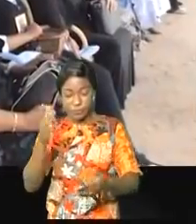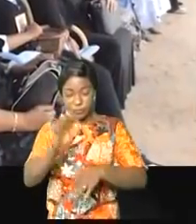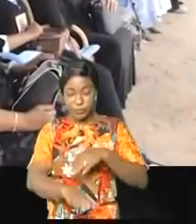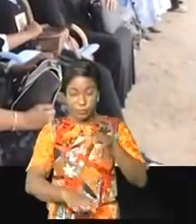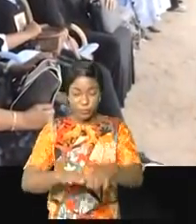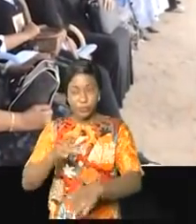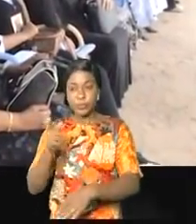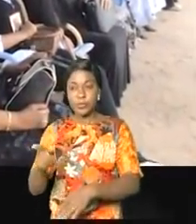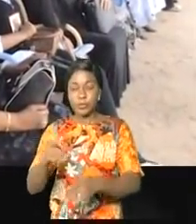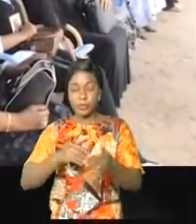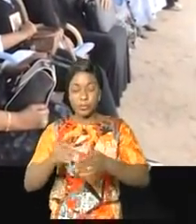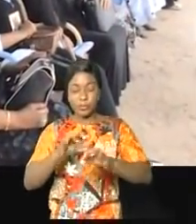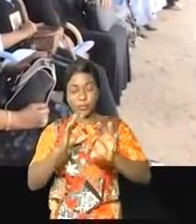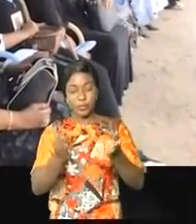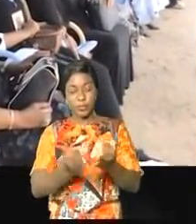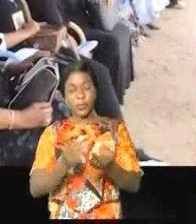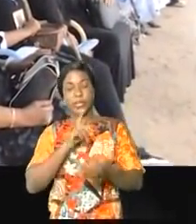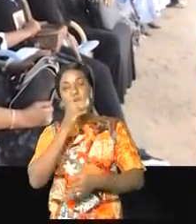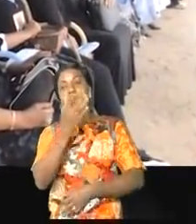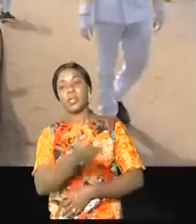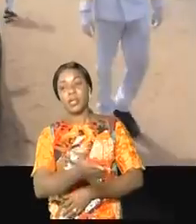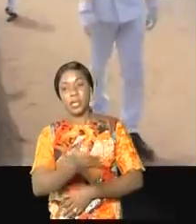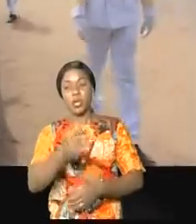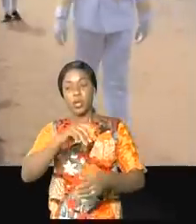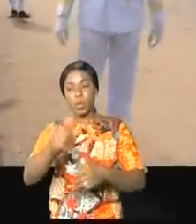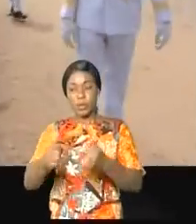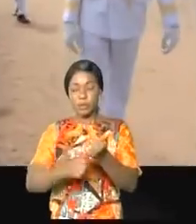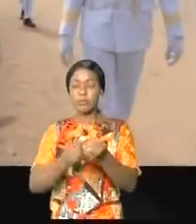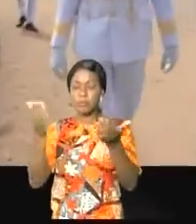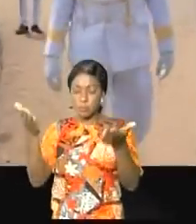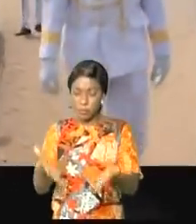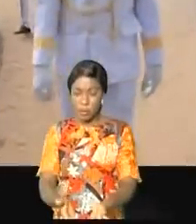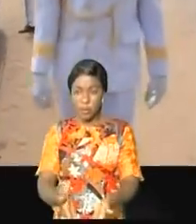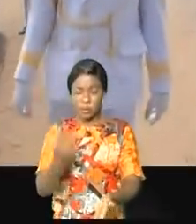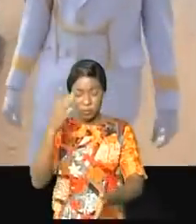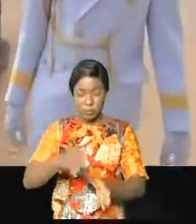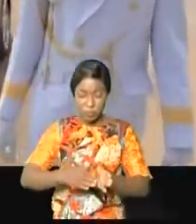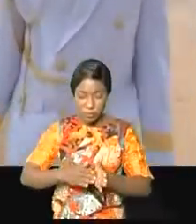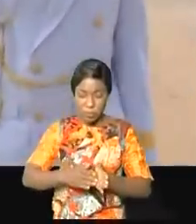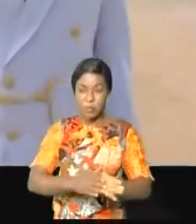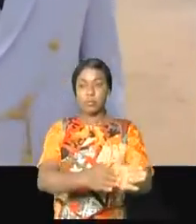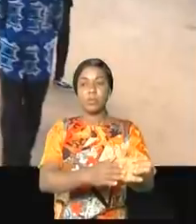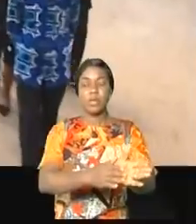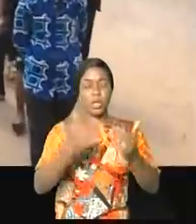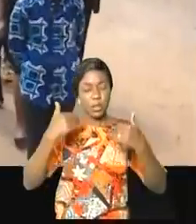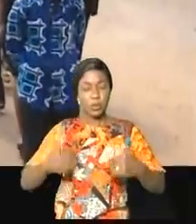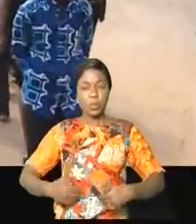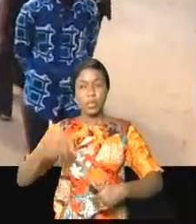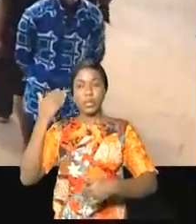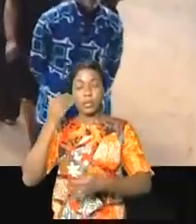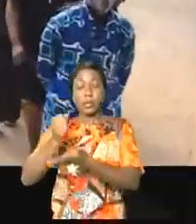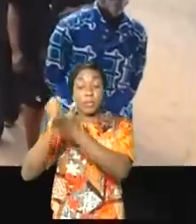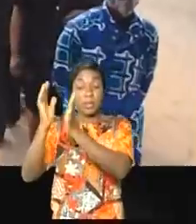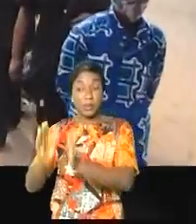les proches, membres de la famille biologique et d'autres officiels étaient présents pour conduire le doyen de la diplomatie congolaise à sa